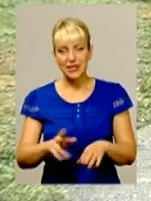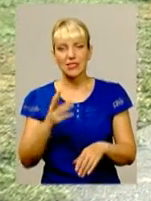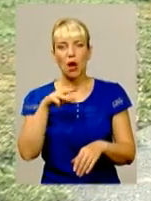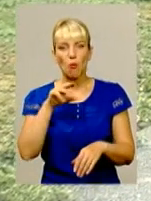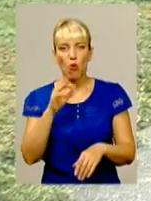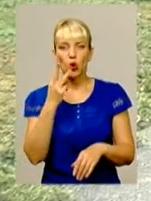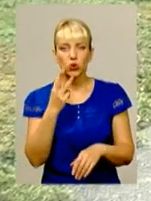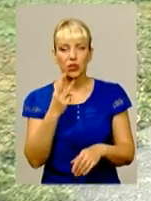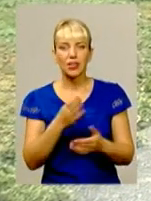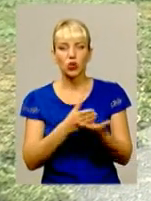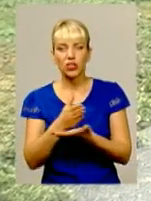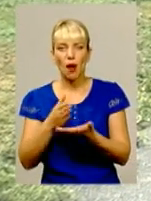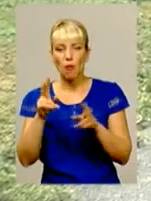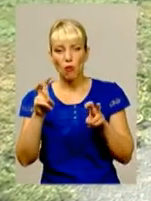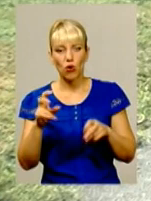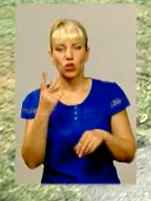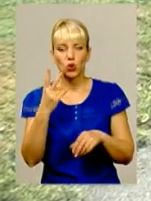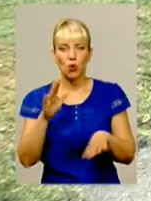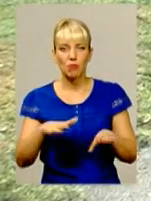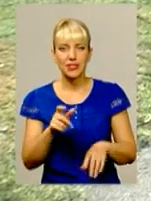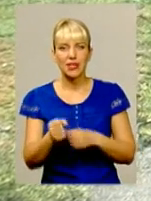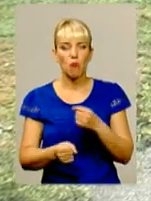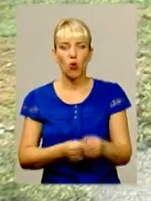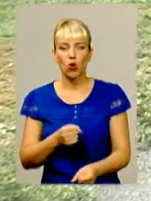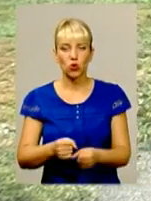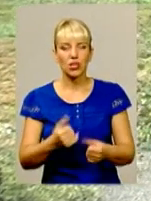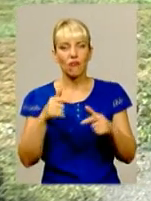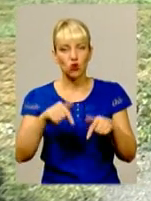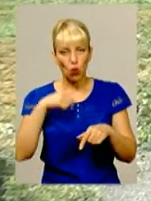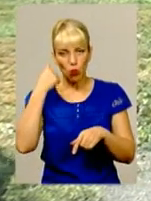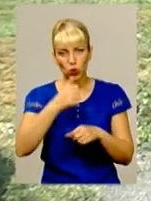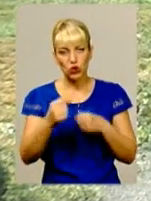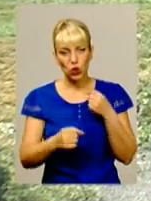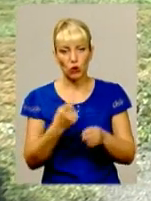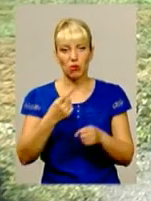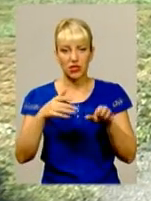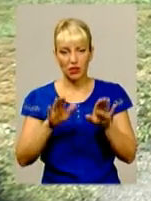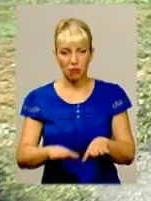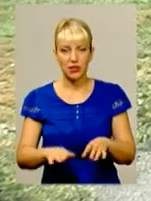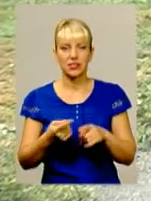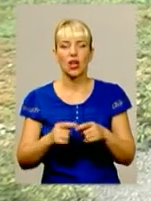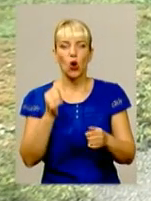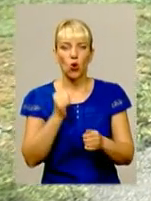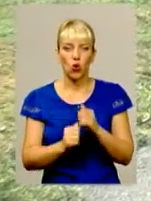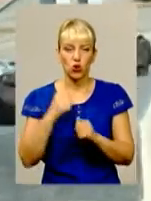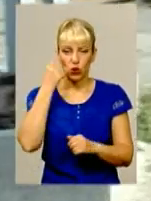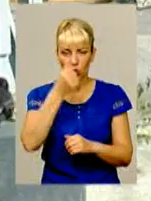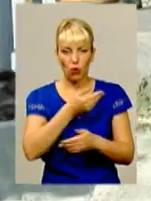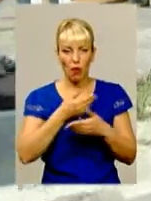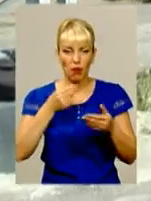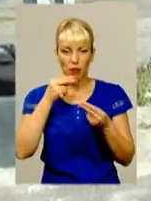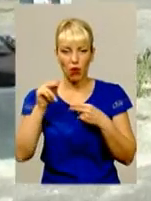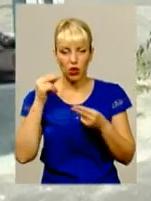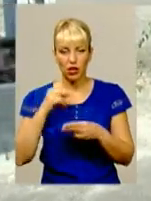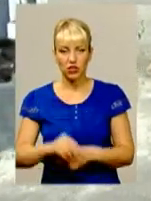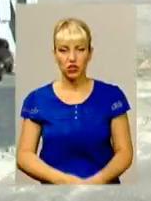друге місце по кросу. Цьому році по кросу перше місце, думаю, першої мої сини сміємо. Кожен рік покращуємо. Патріат